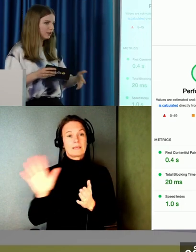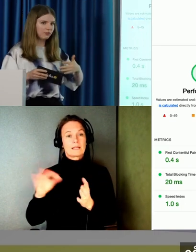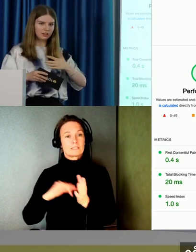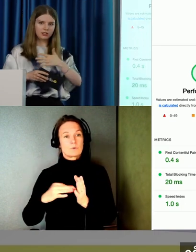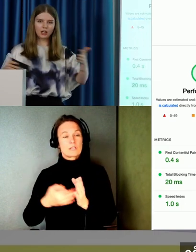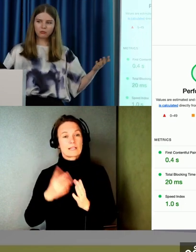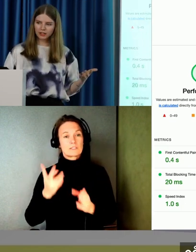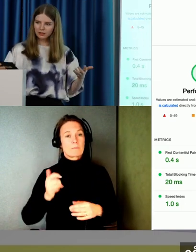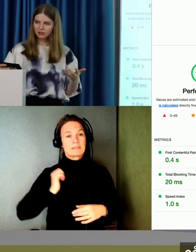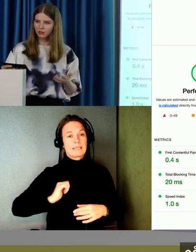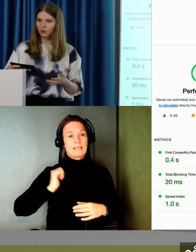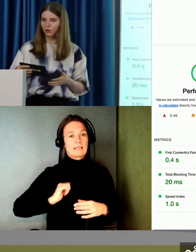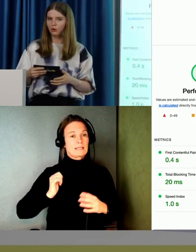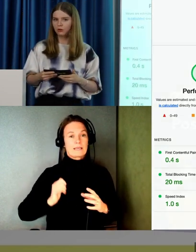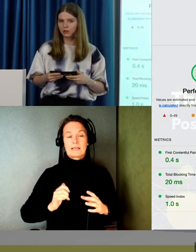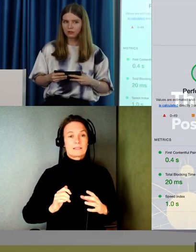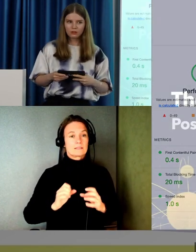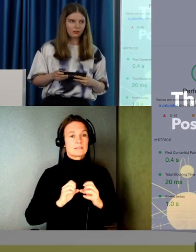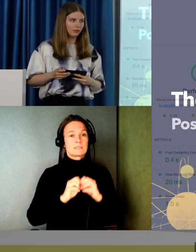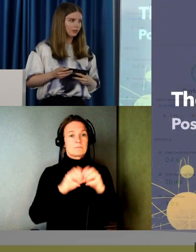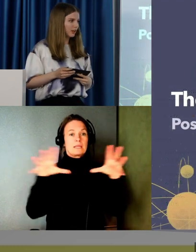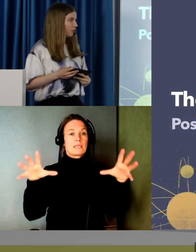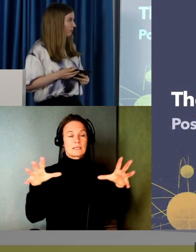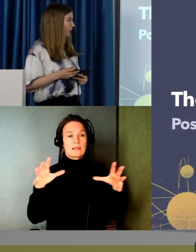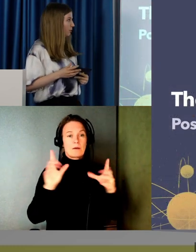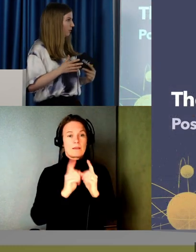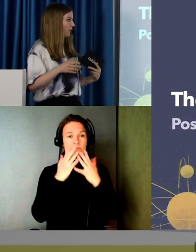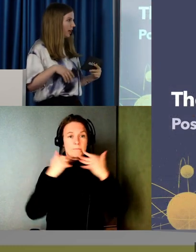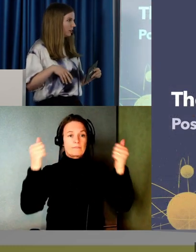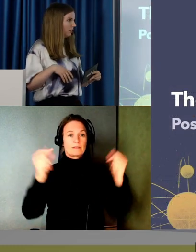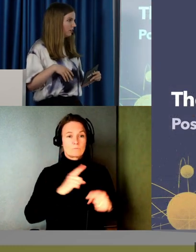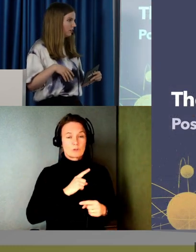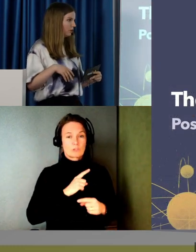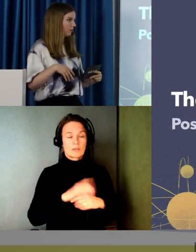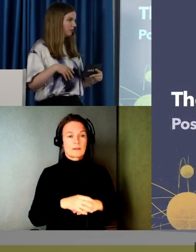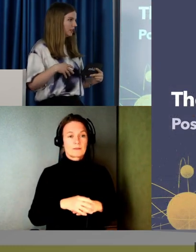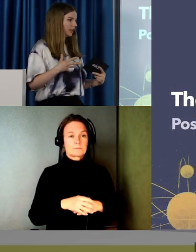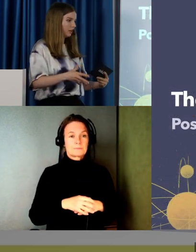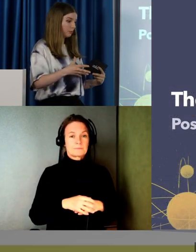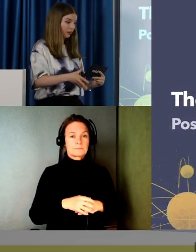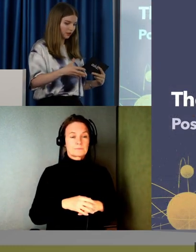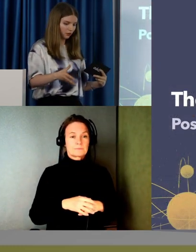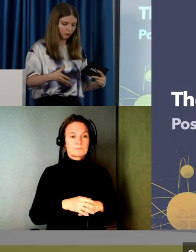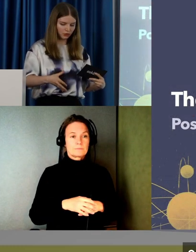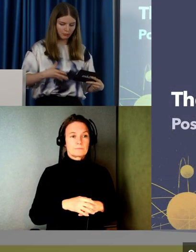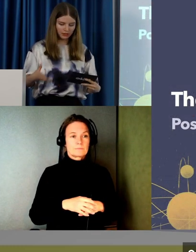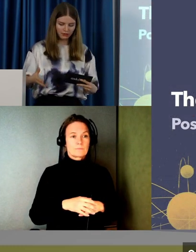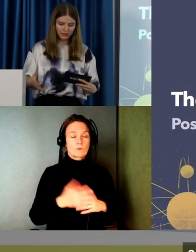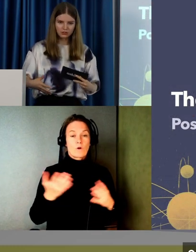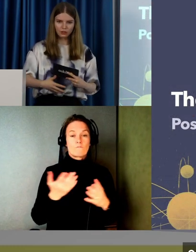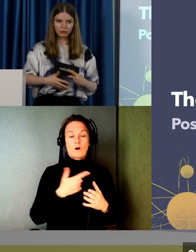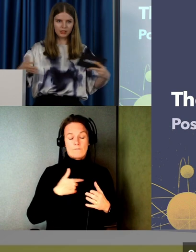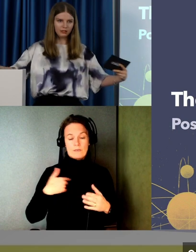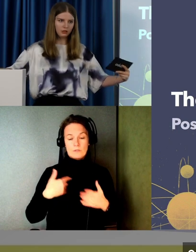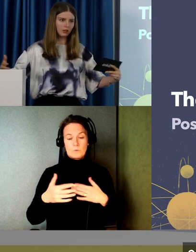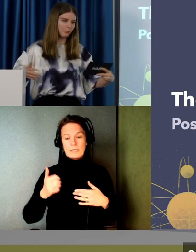att tillgängligheten fick ringa på vattnet. Och det som vi gjorde för att tillgänglighetspassa. Och göra bättre